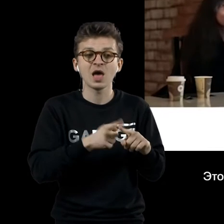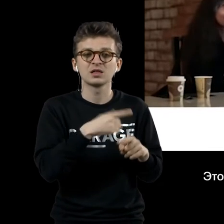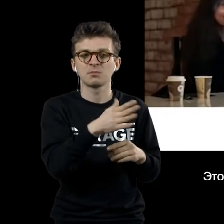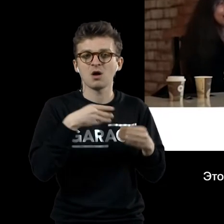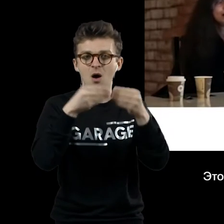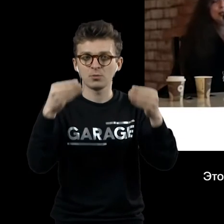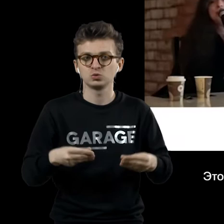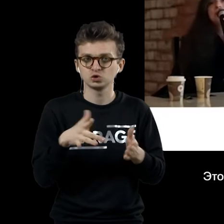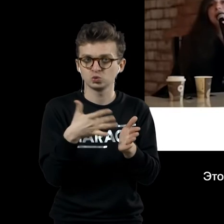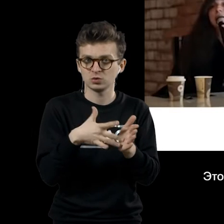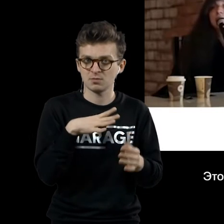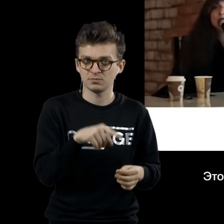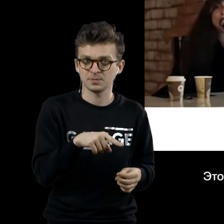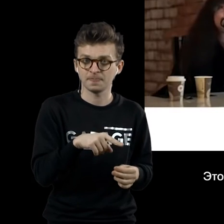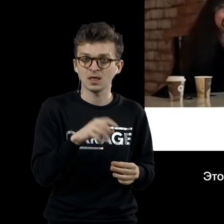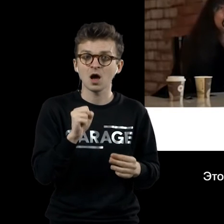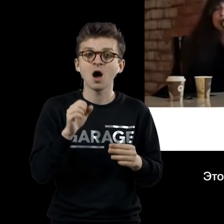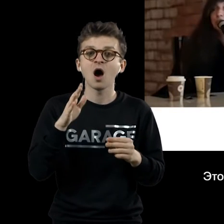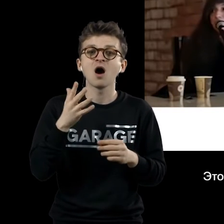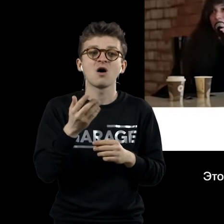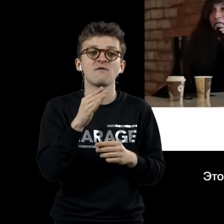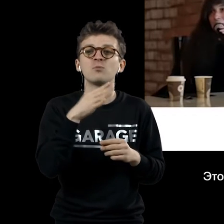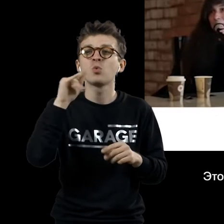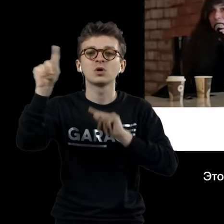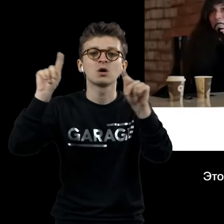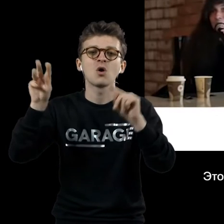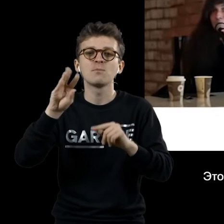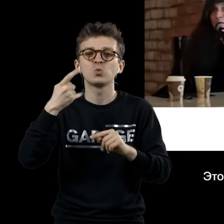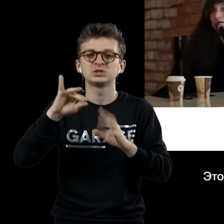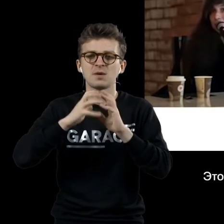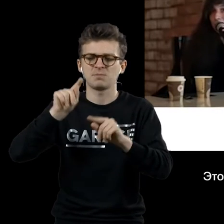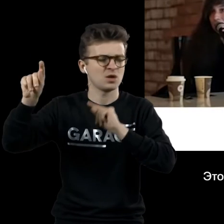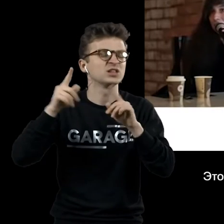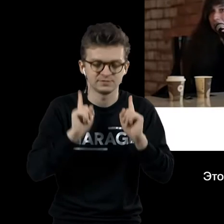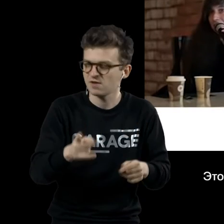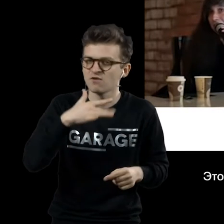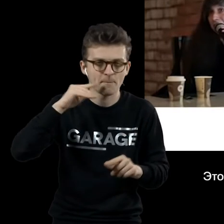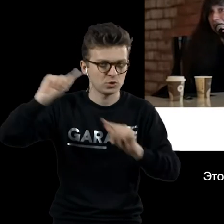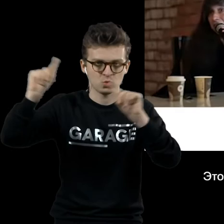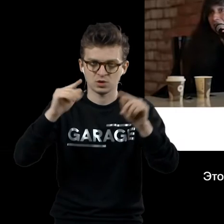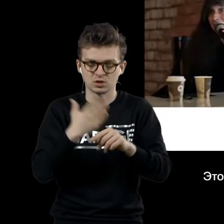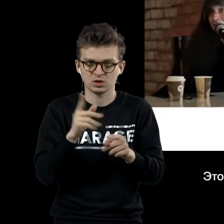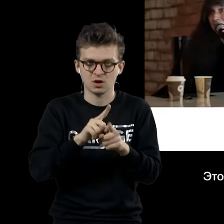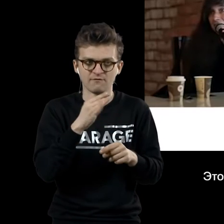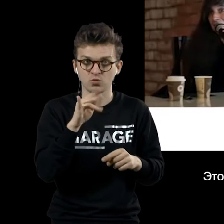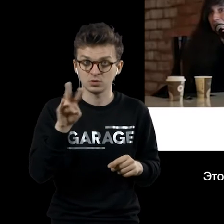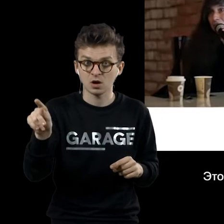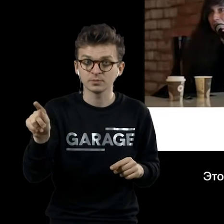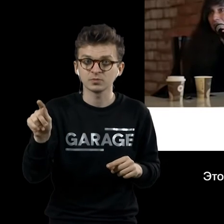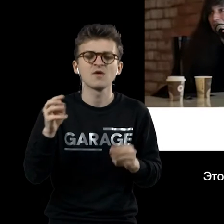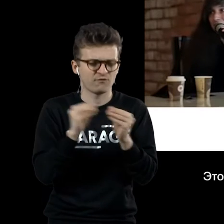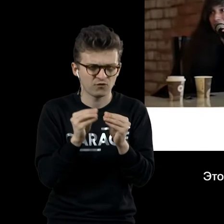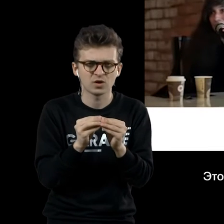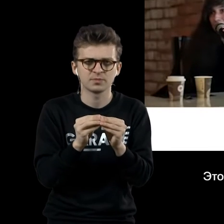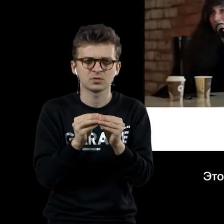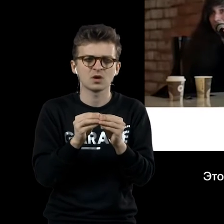журнала. Тот фонтан, который стоит во многих музеях мира, опять-таки, стоит во многих музеях мира. Один и